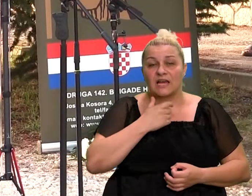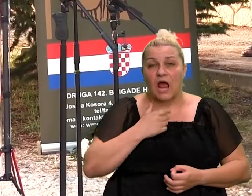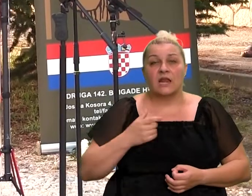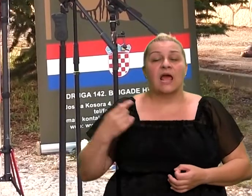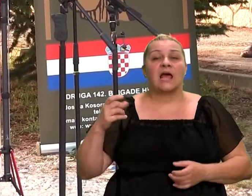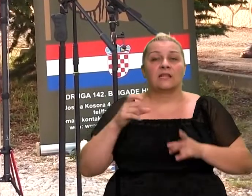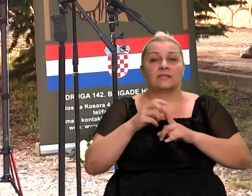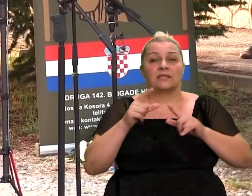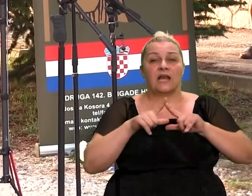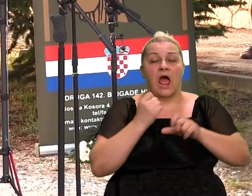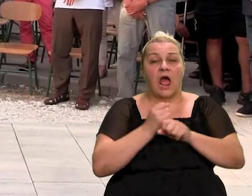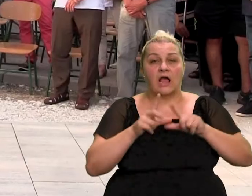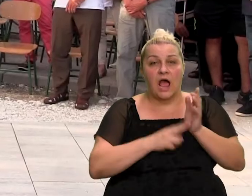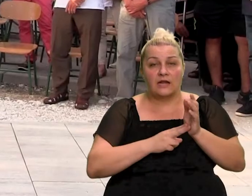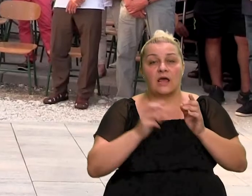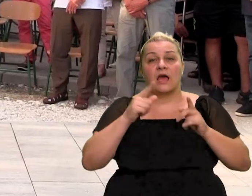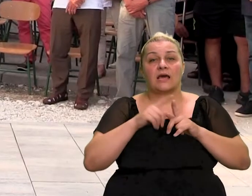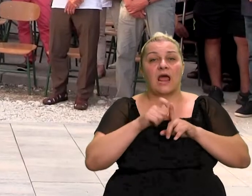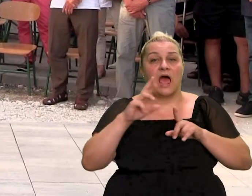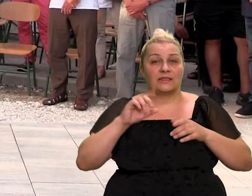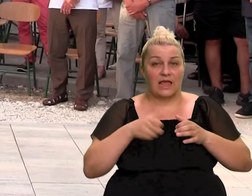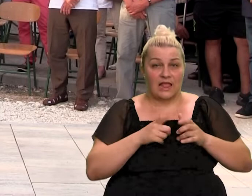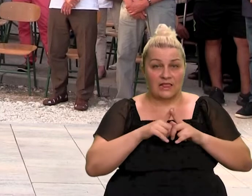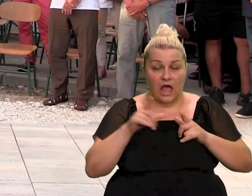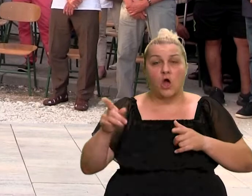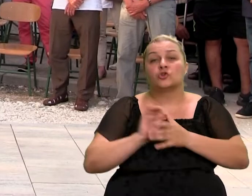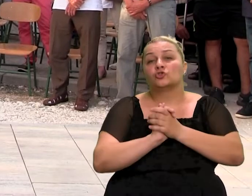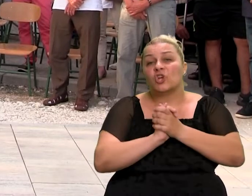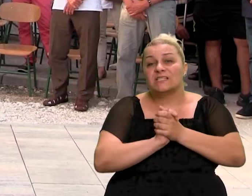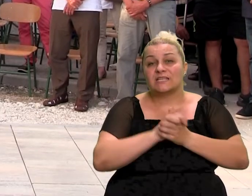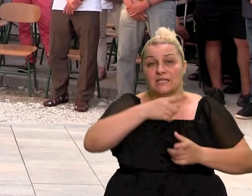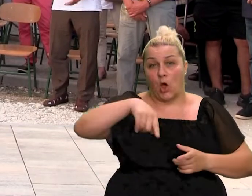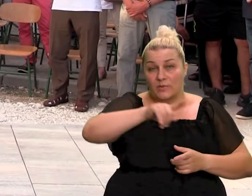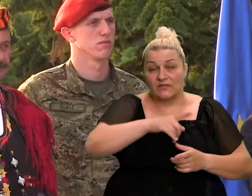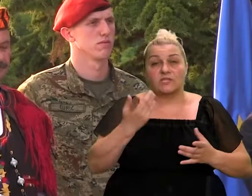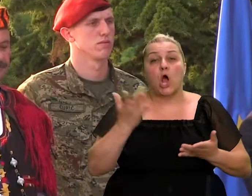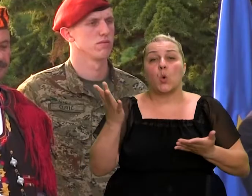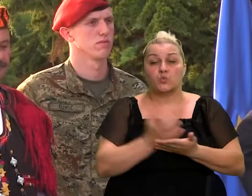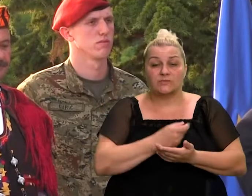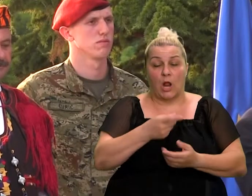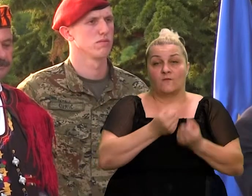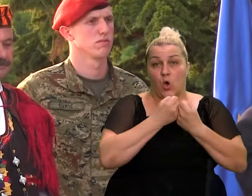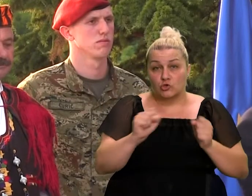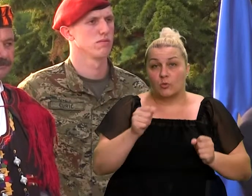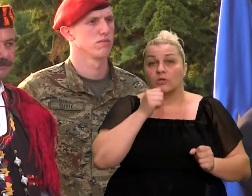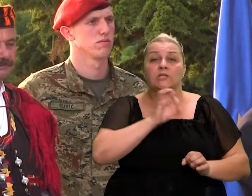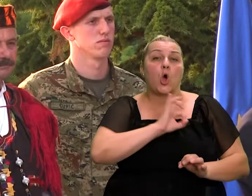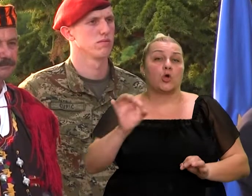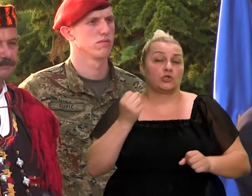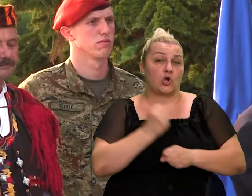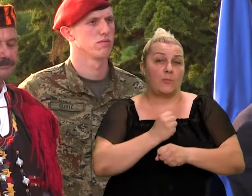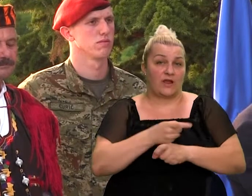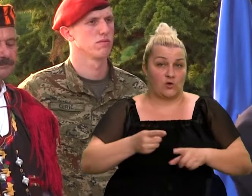brigade, umrilo je Pukovik, Draga, Radeljak, Česitaš i Miljevićanima na doprinosu obrane domovine, a posebno na briljanto izvedenoj akciji prije tri desetljeća.